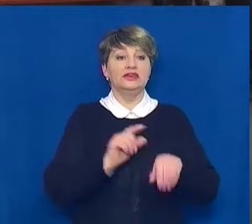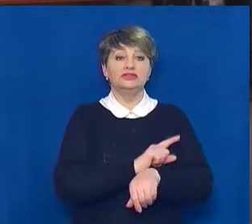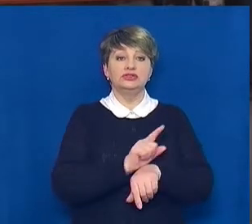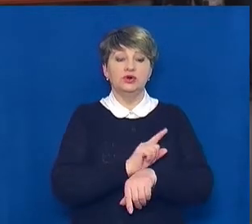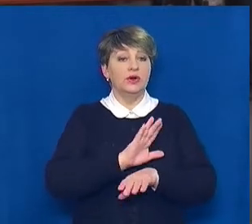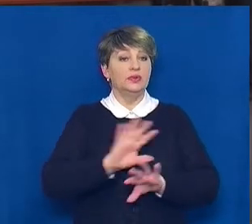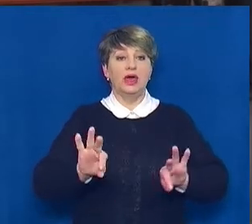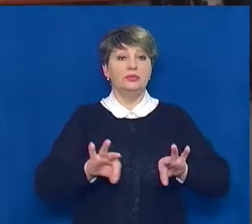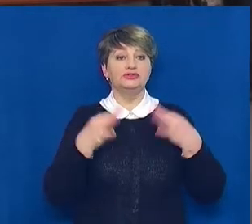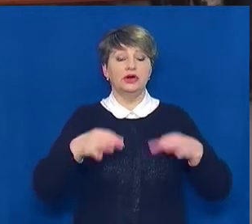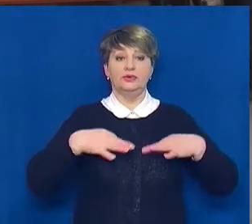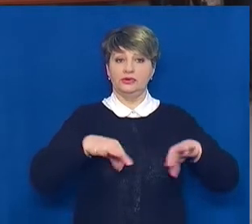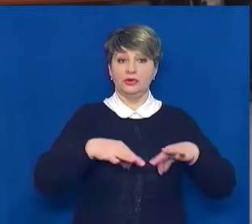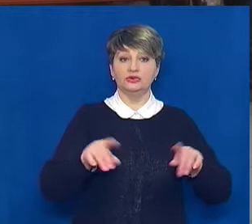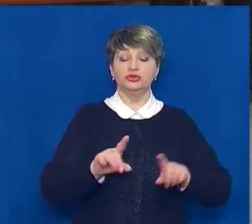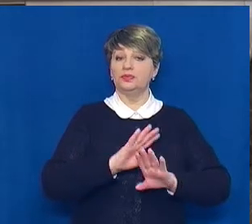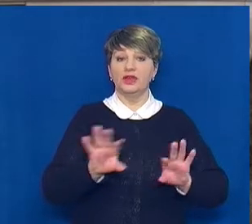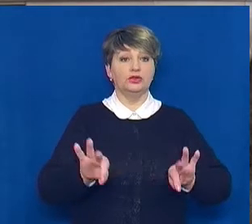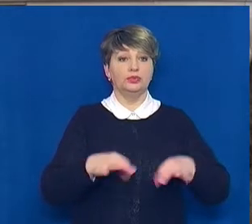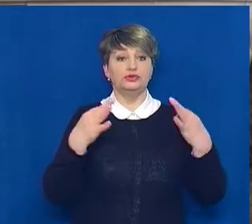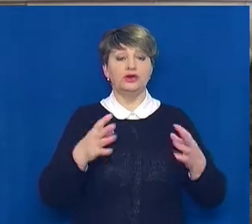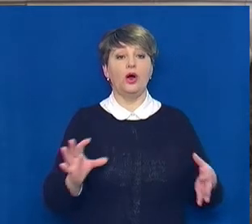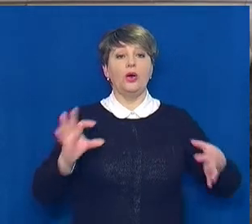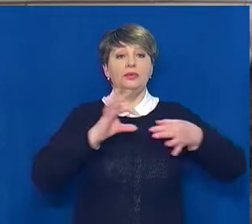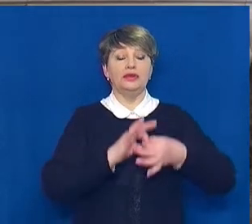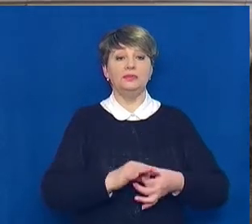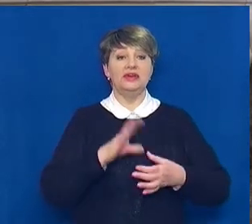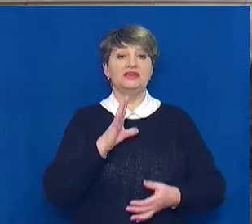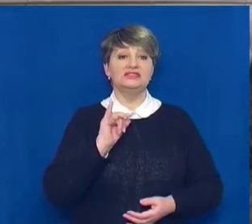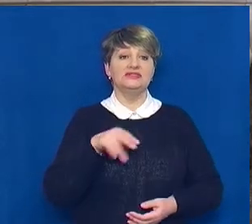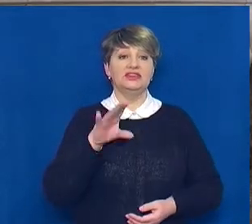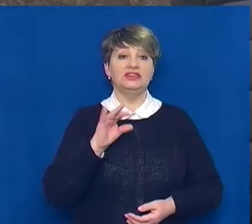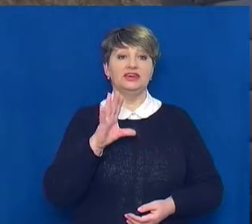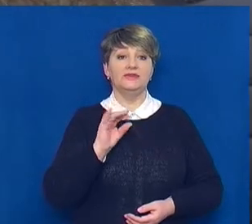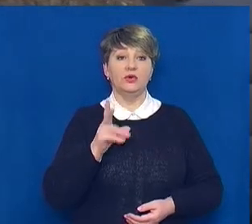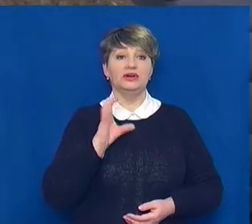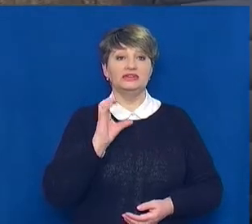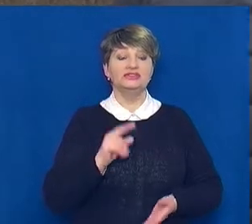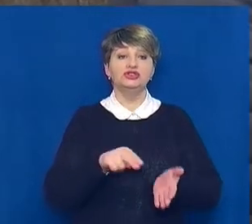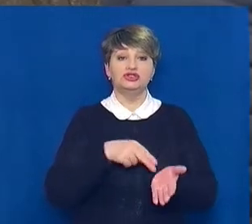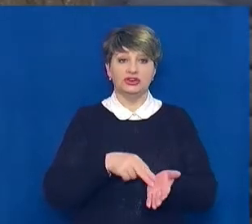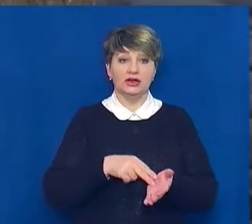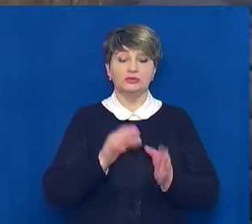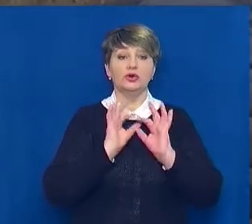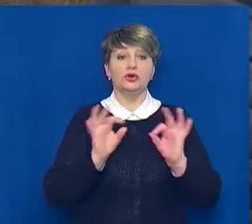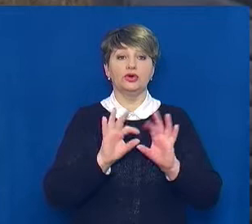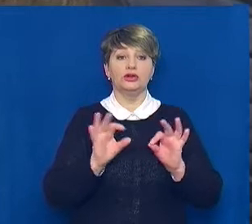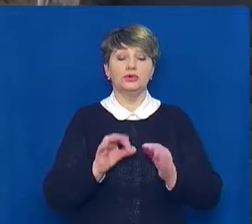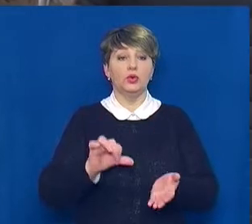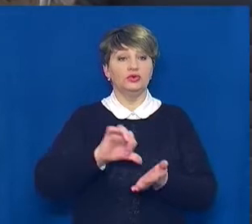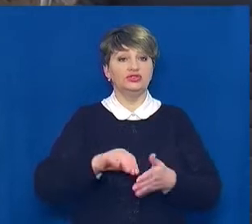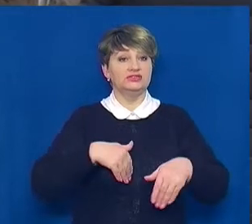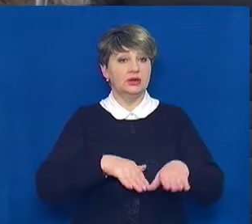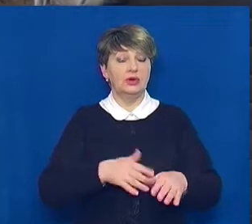пускають цим шляхом транспорт, щоб не допустити об'єднання Сведівка з Черкасами, розповідає учасник акції Роман Колядник. Каже, тоді